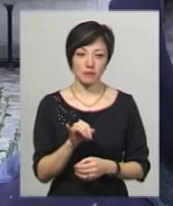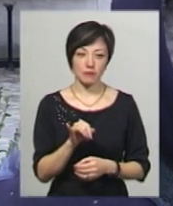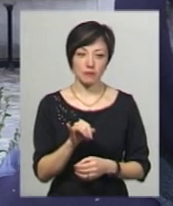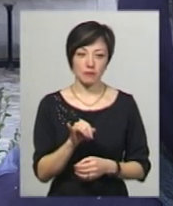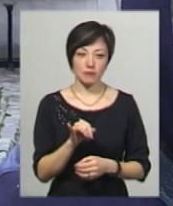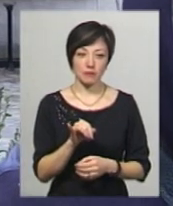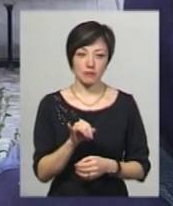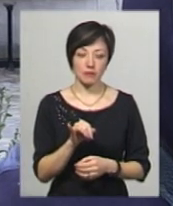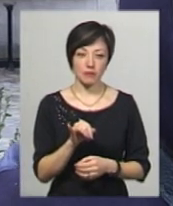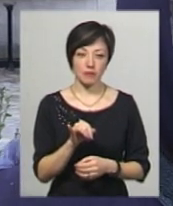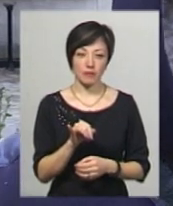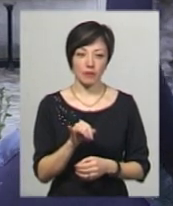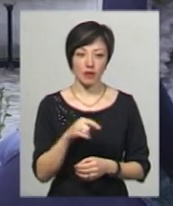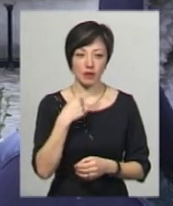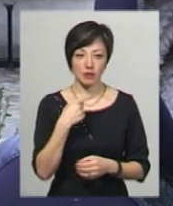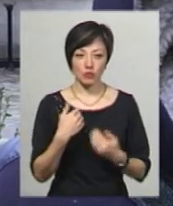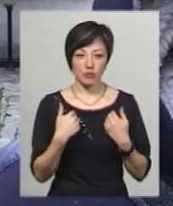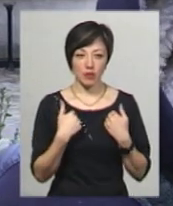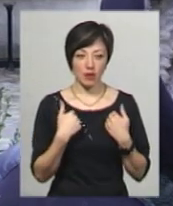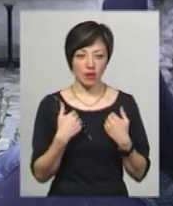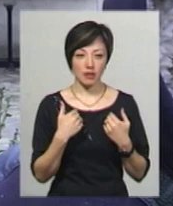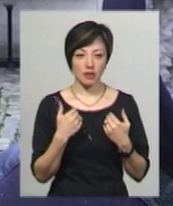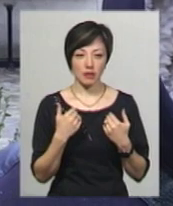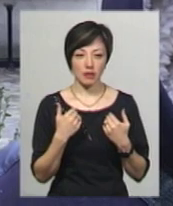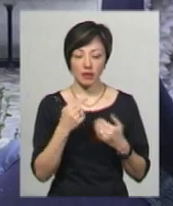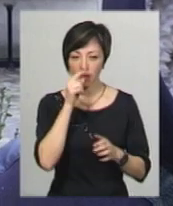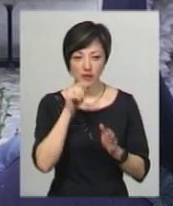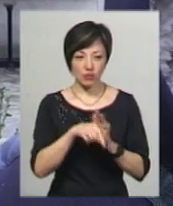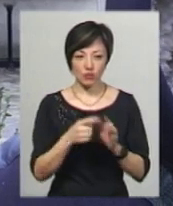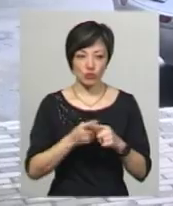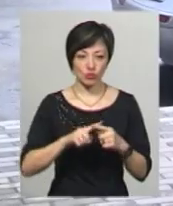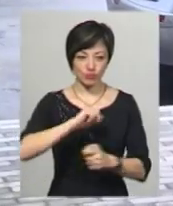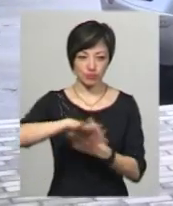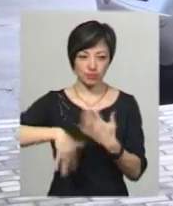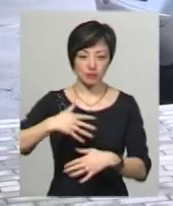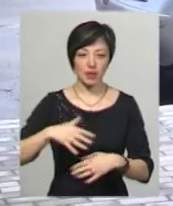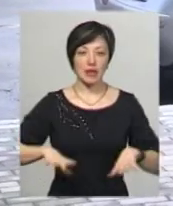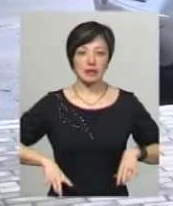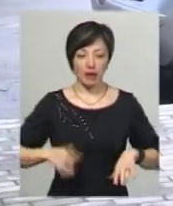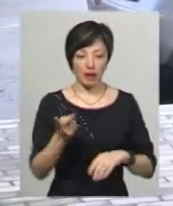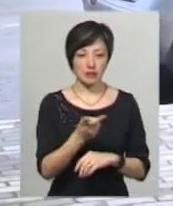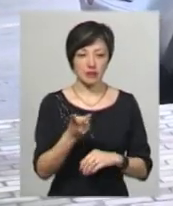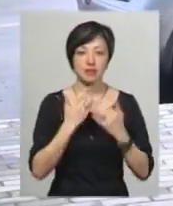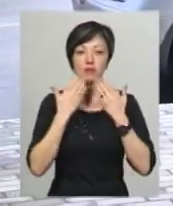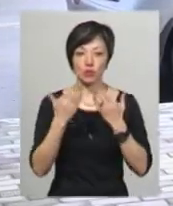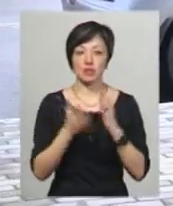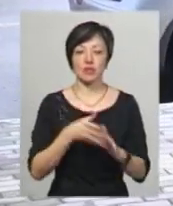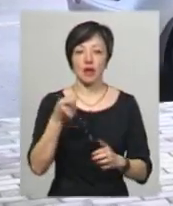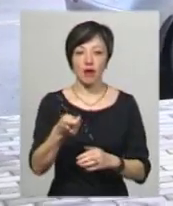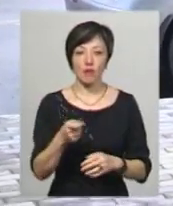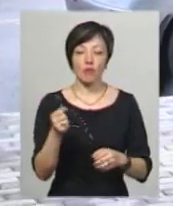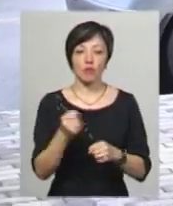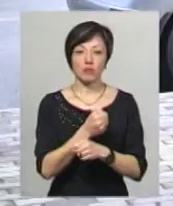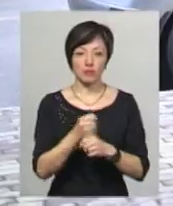я не встригав в цю потасовку. Тренери Олена та Гарій звернулися із заявою про